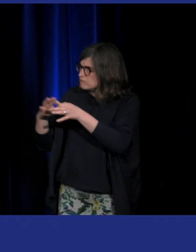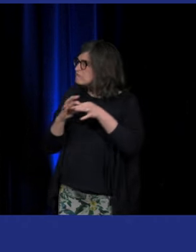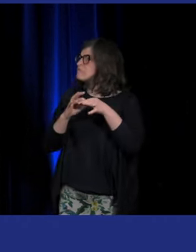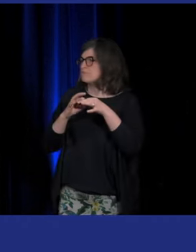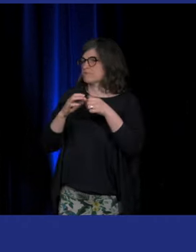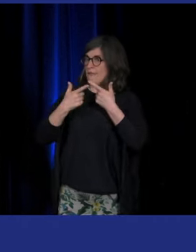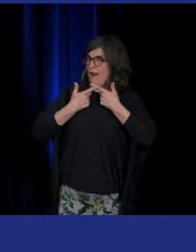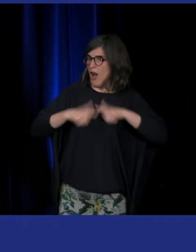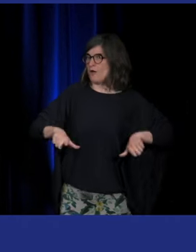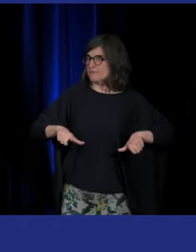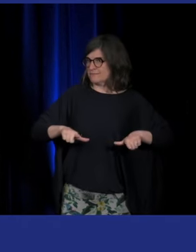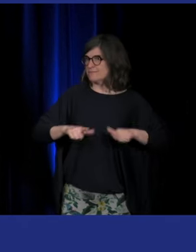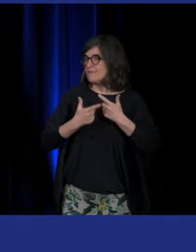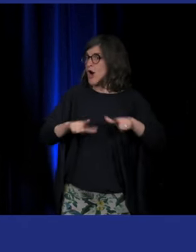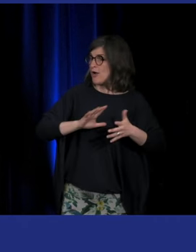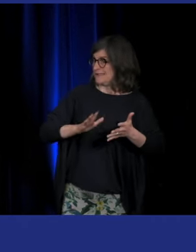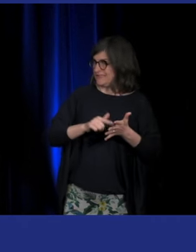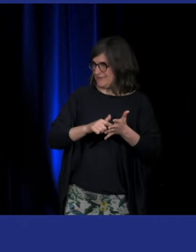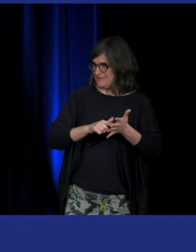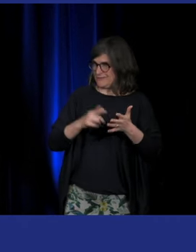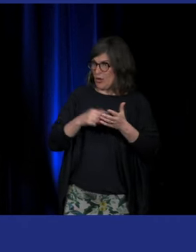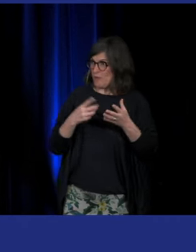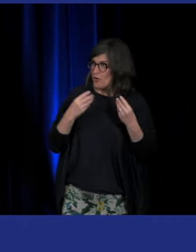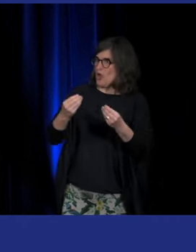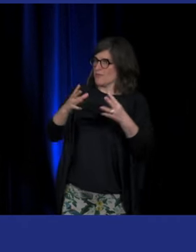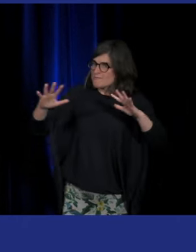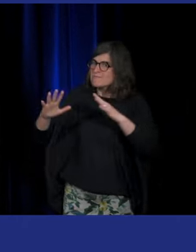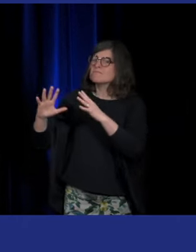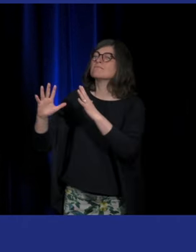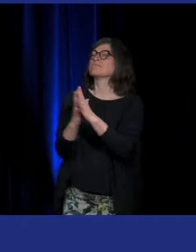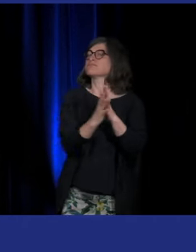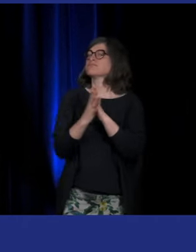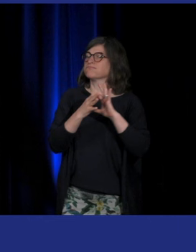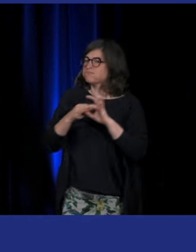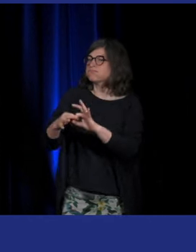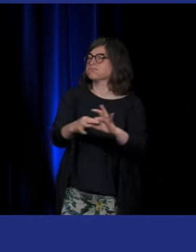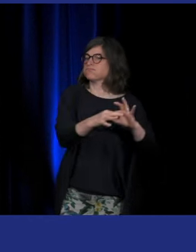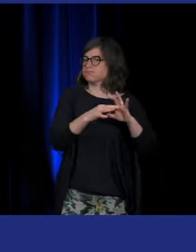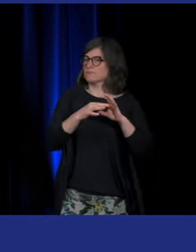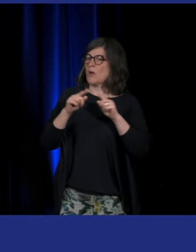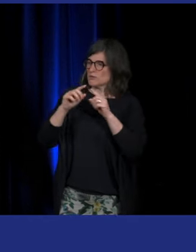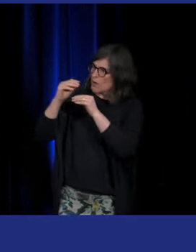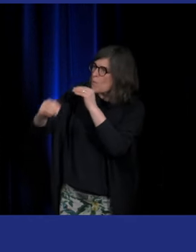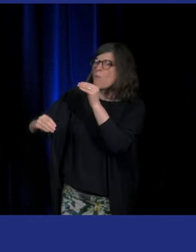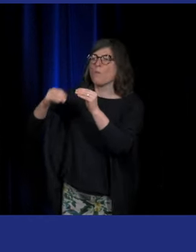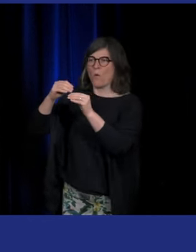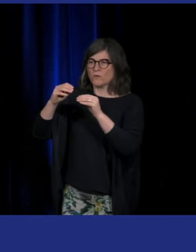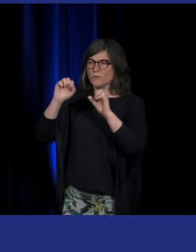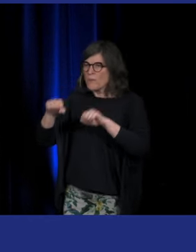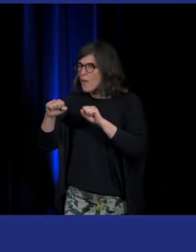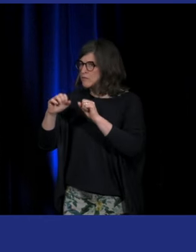la langue des signes, la langue comme lieu de rassemblement, qui produit dans le rapport des sourds au monde des histoires,